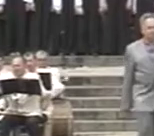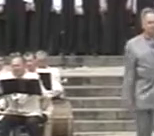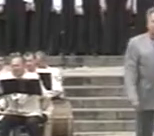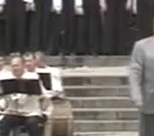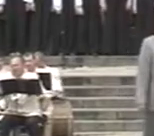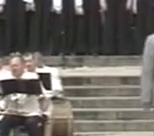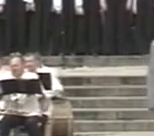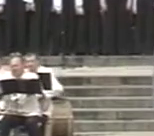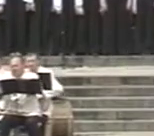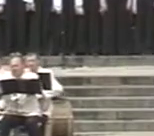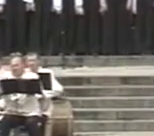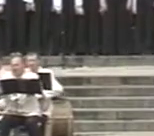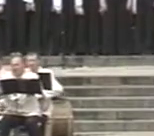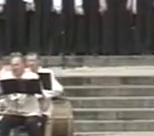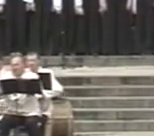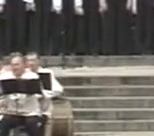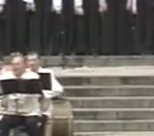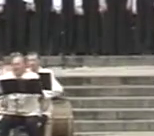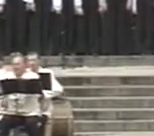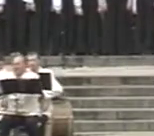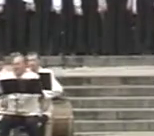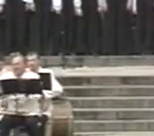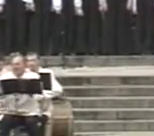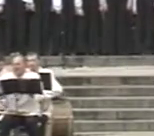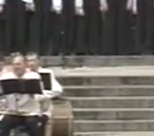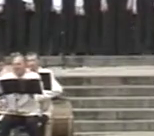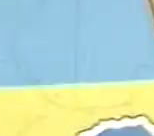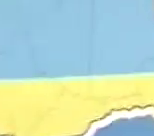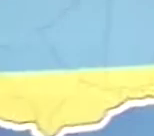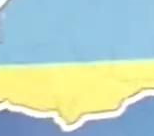ревета стогне у серцях онуків.